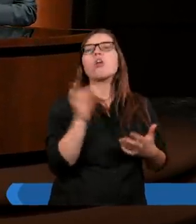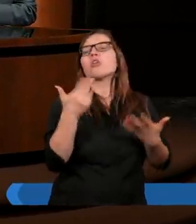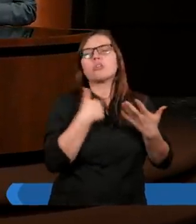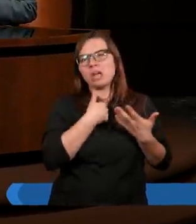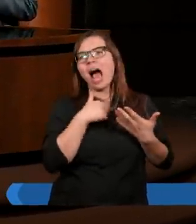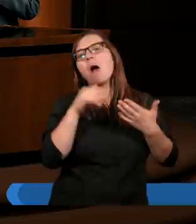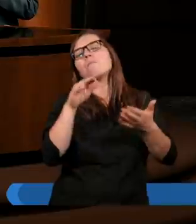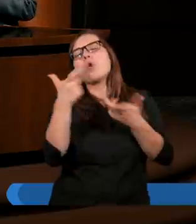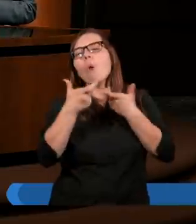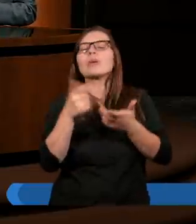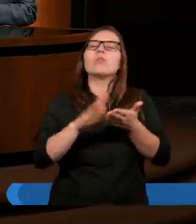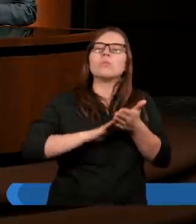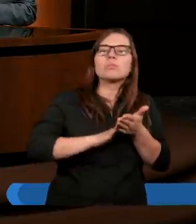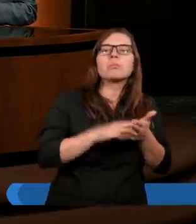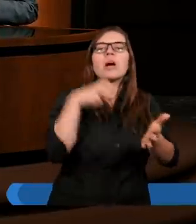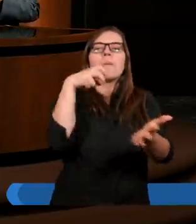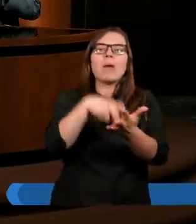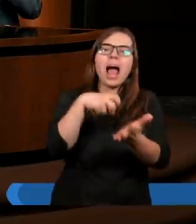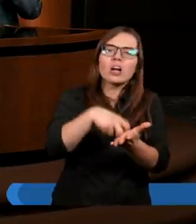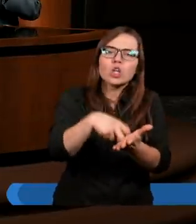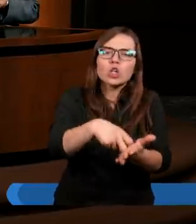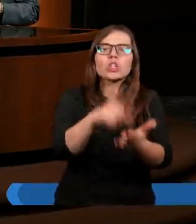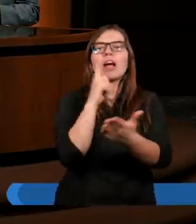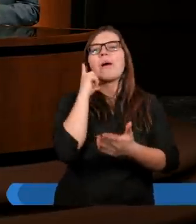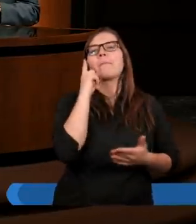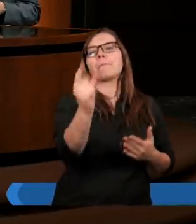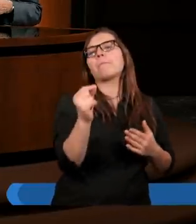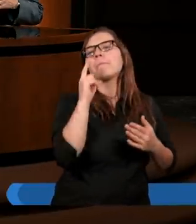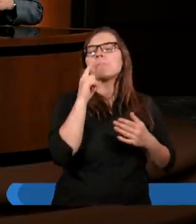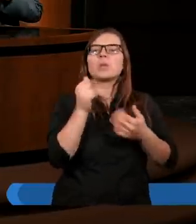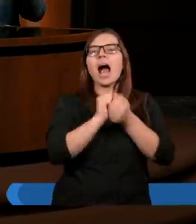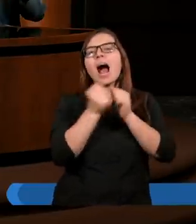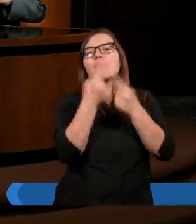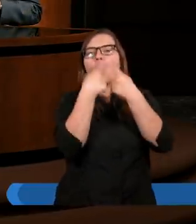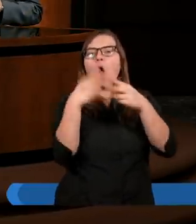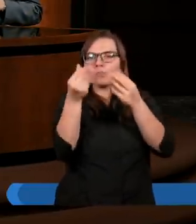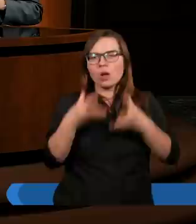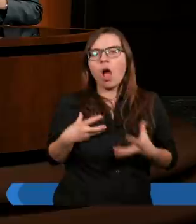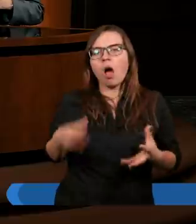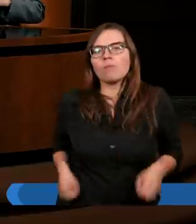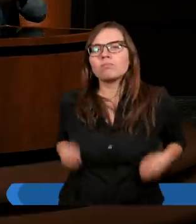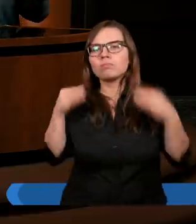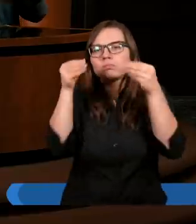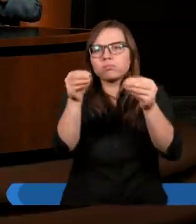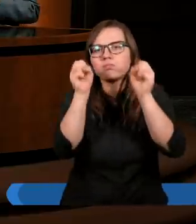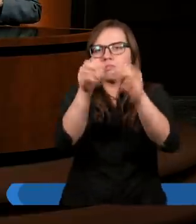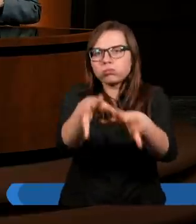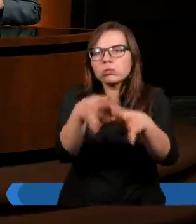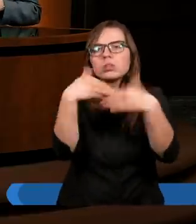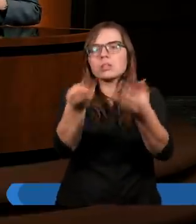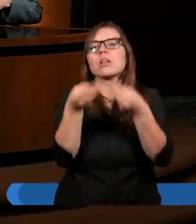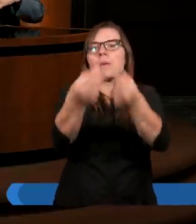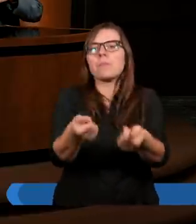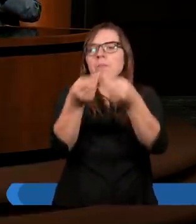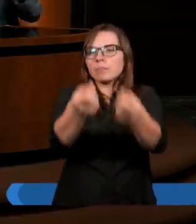pokutę jakąś, pójdę na pielgrzymkę, postawię kościół na przykład dla wiernych, jakiś piękny,